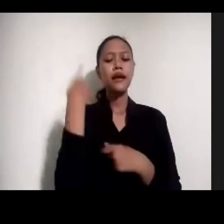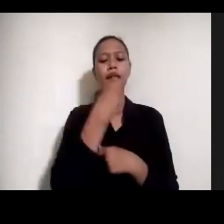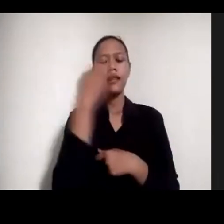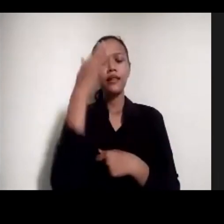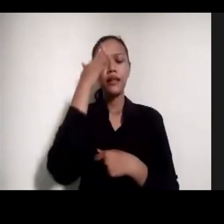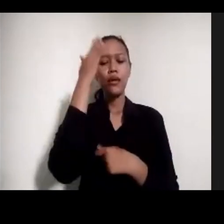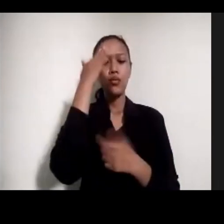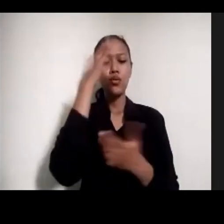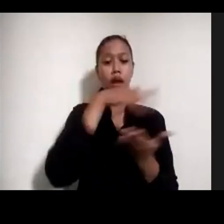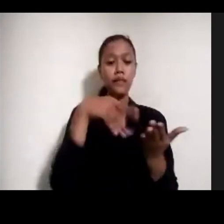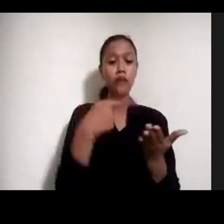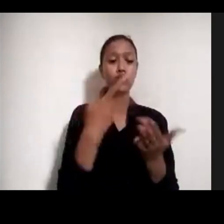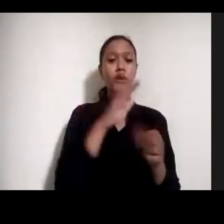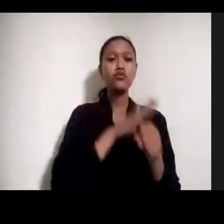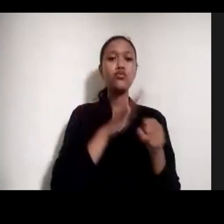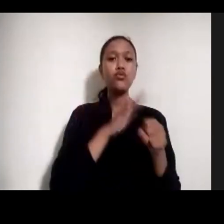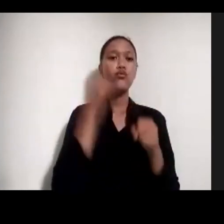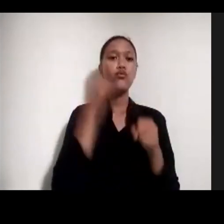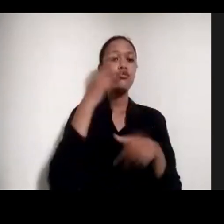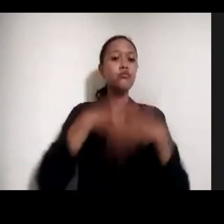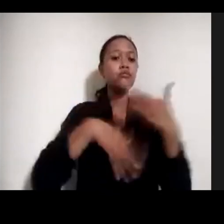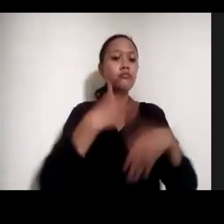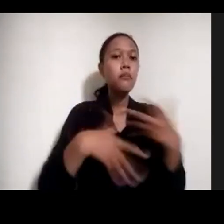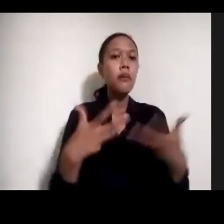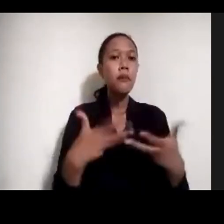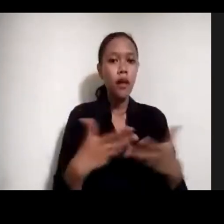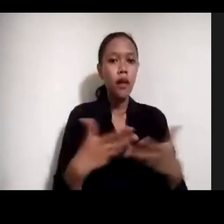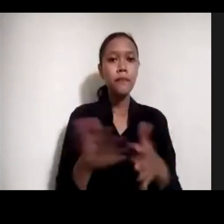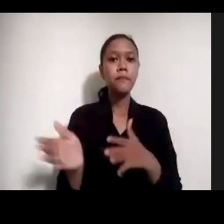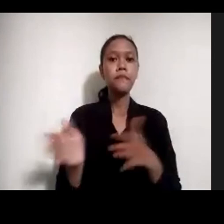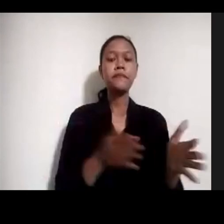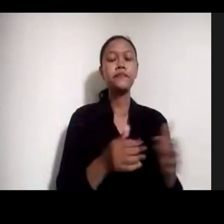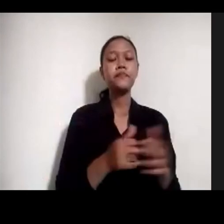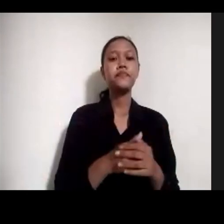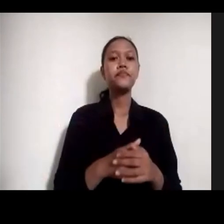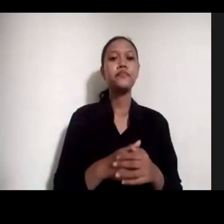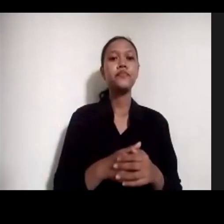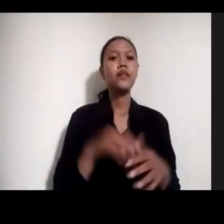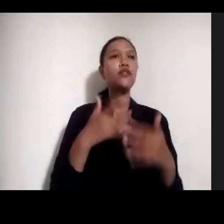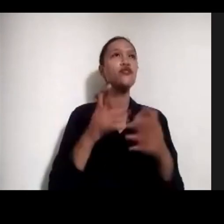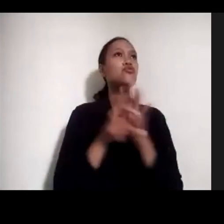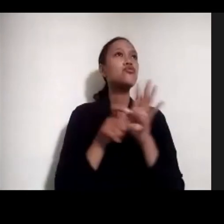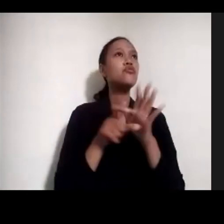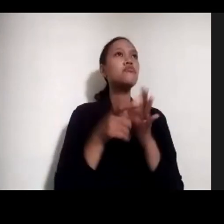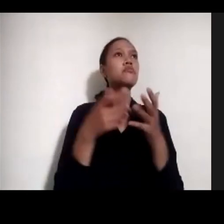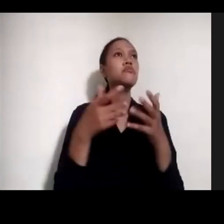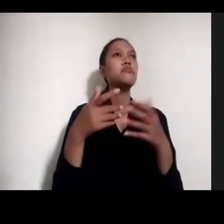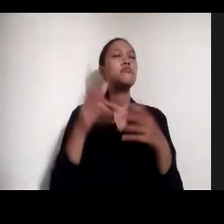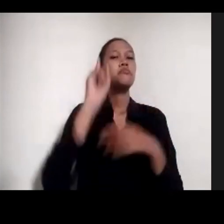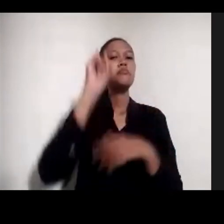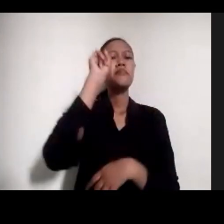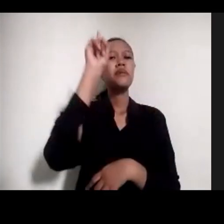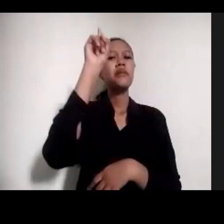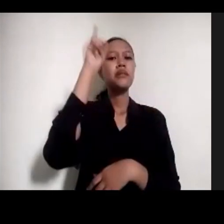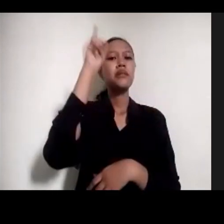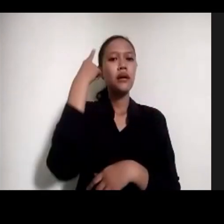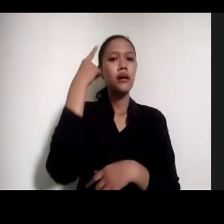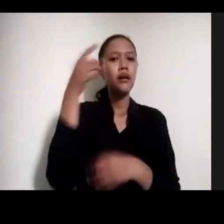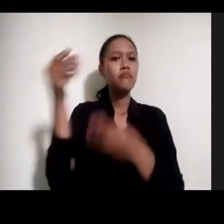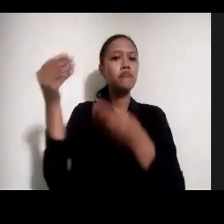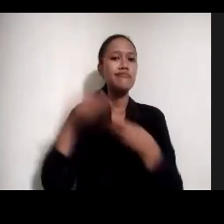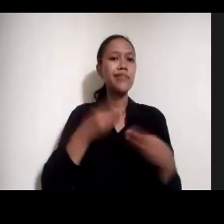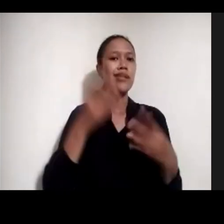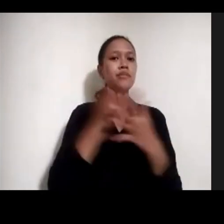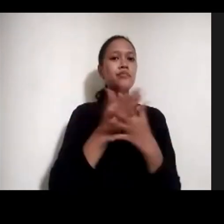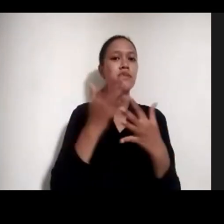kita angkat isu yang sangat spesifik, seperti sejauh mana pemerintah sediakan aksesibilitas untuk